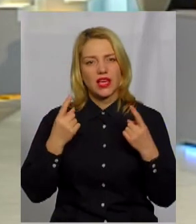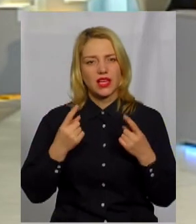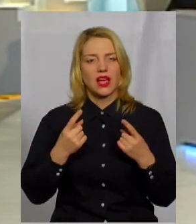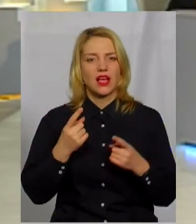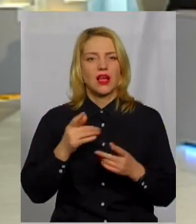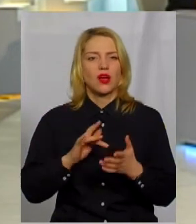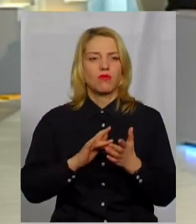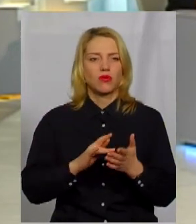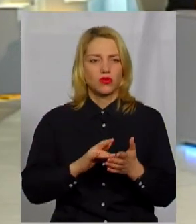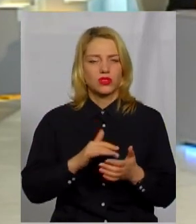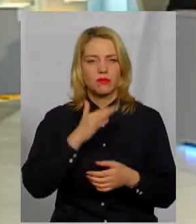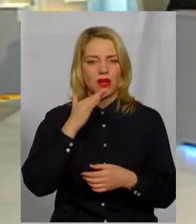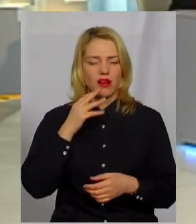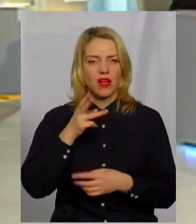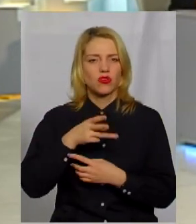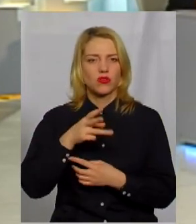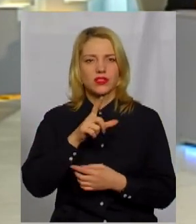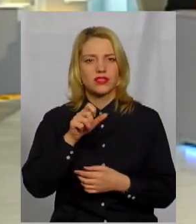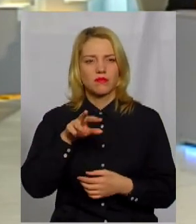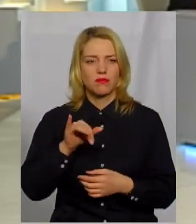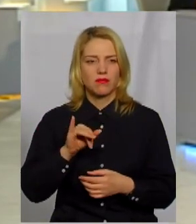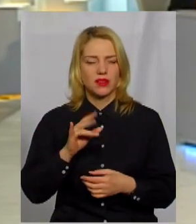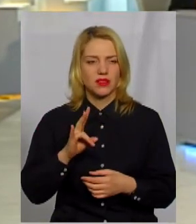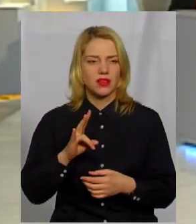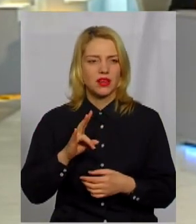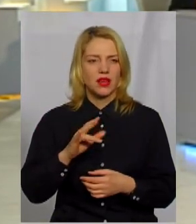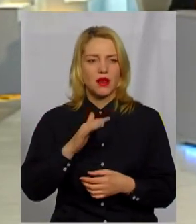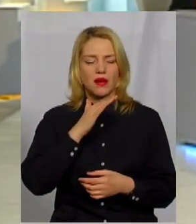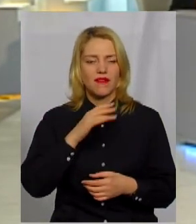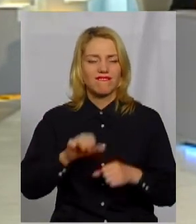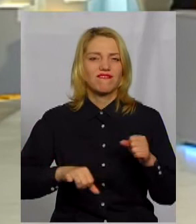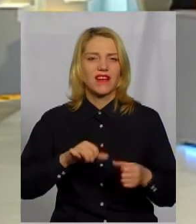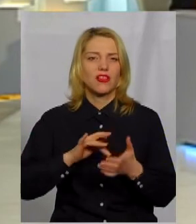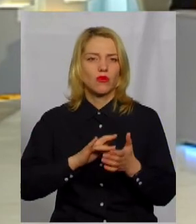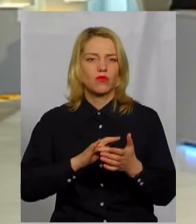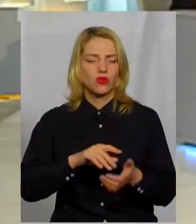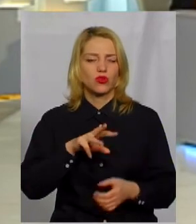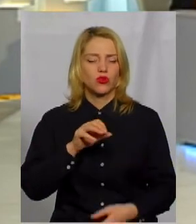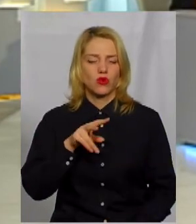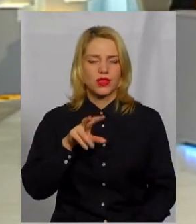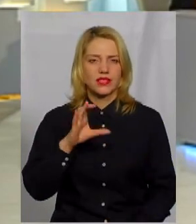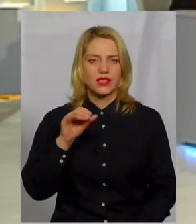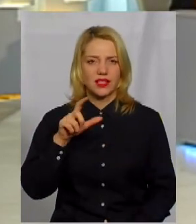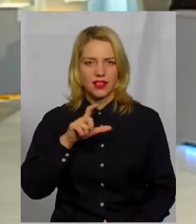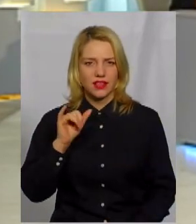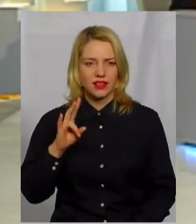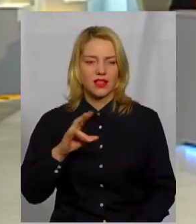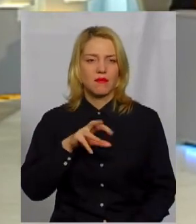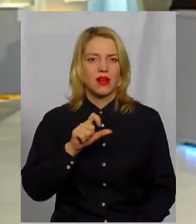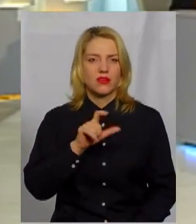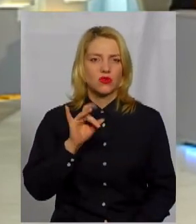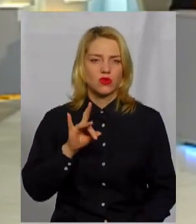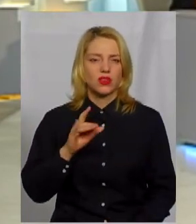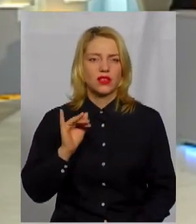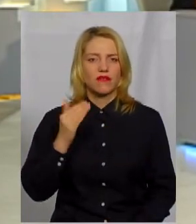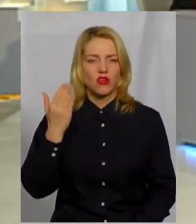багато ЗМІ. В Хмельницькому ледь не всі ЗМІ, напевно, говорили. Та велоподорож Сергій Толстіхін, Юлія Мазур. І